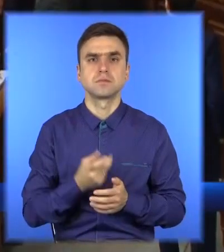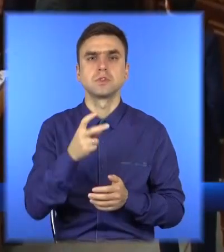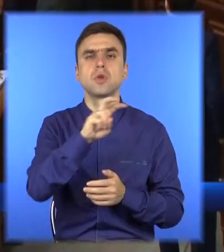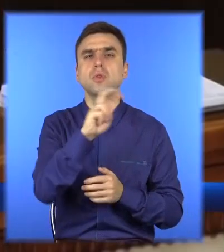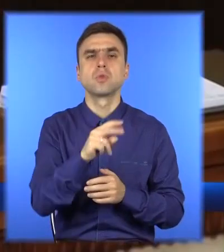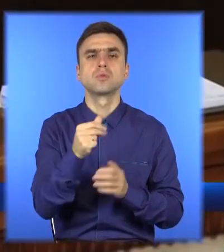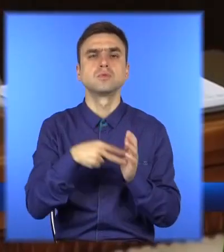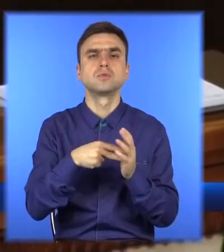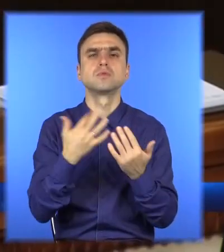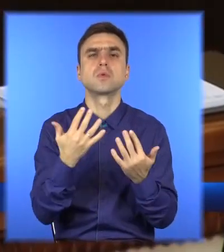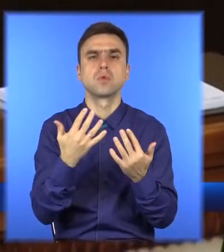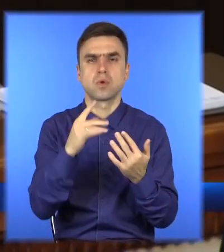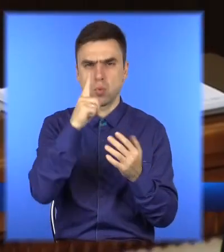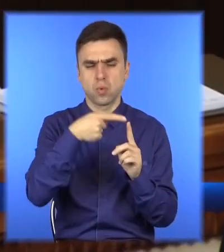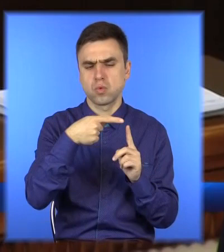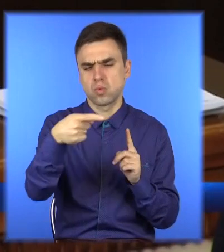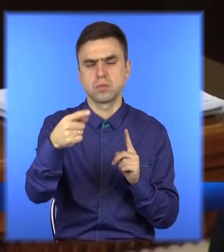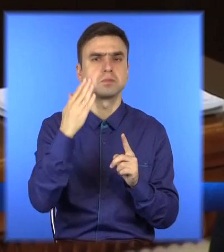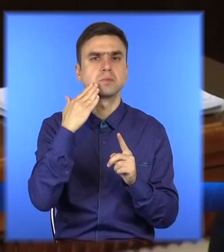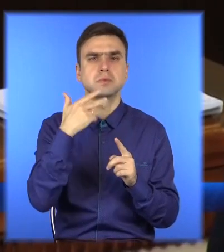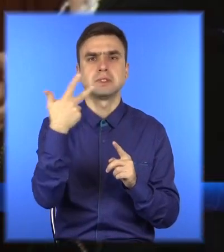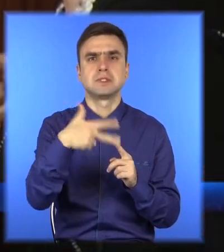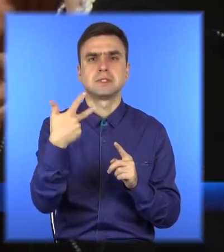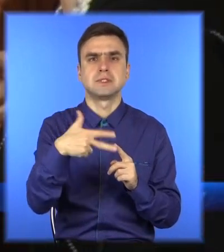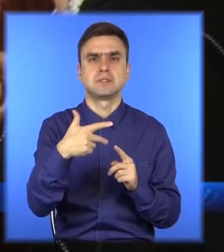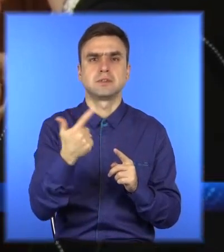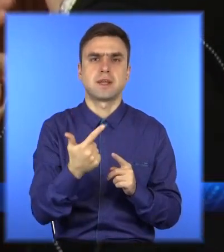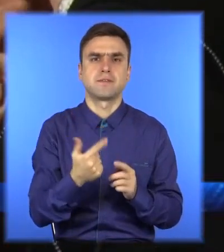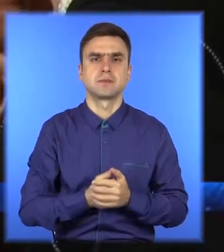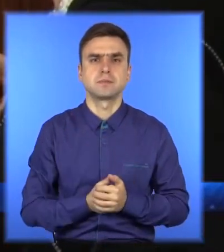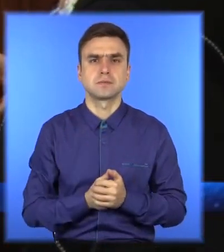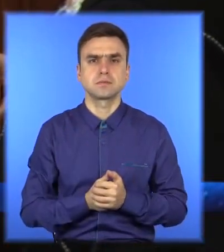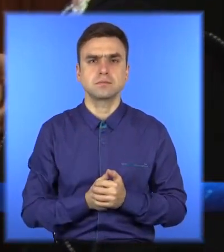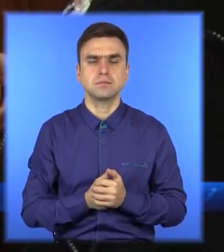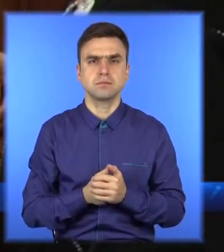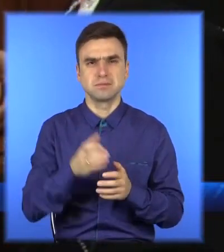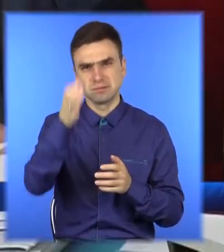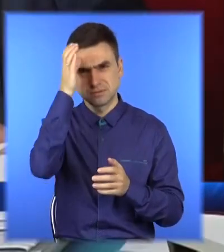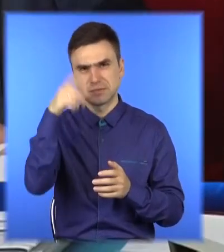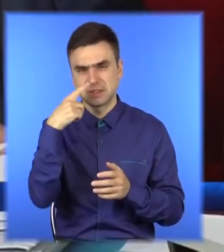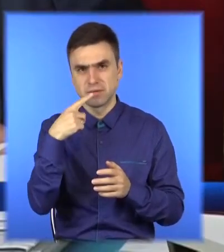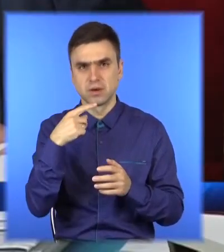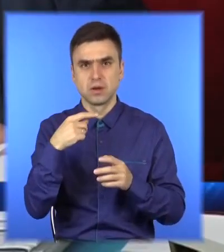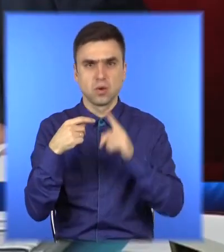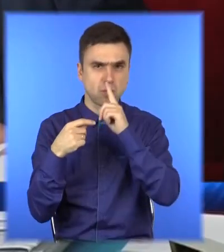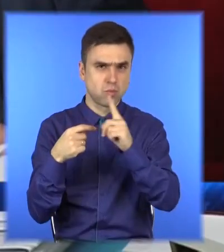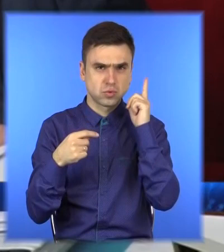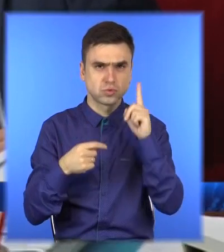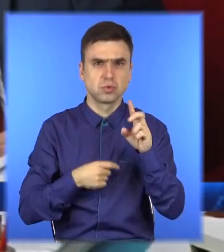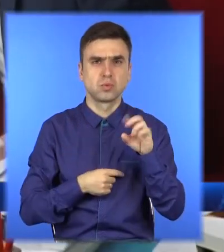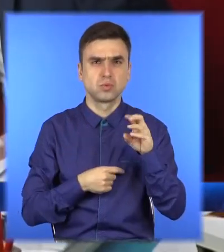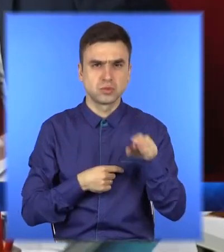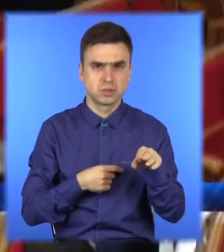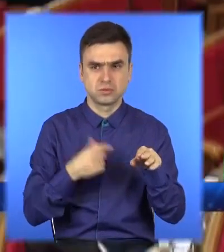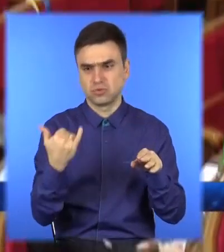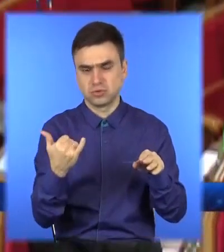закладений на рівні 30 гривень за одиницю. Експерти стверджують, загалом держкошторис мало відрізняється від тогорічного, як і державний борг у 2